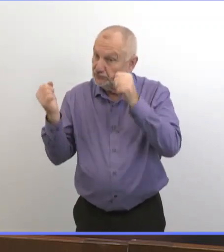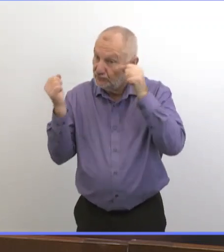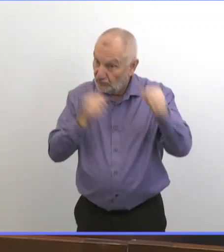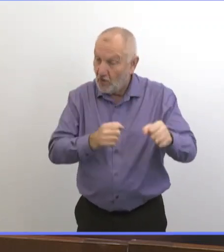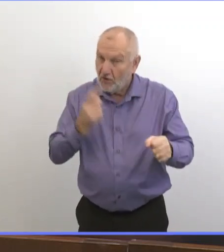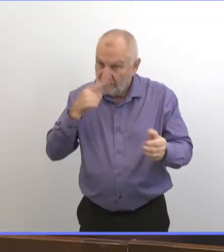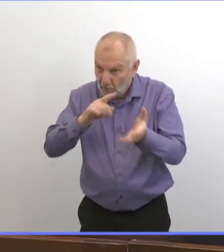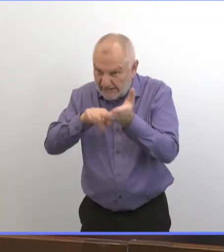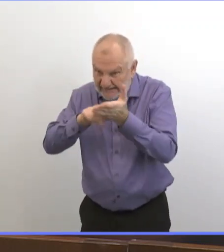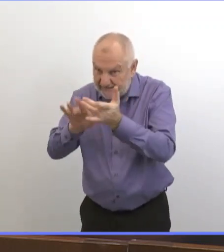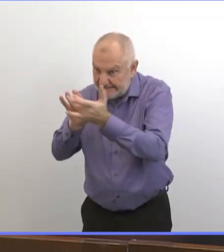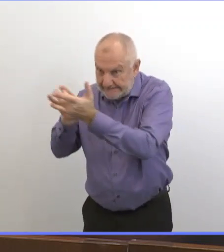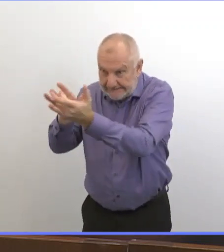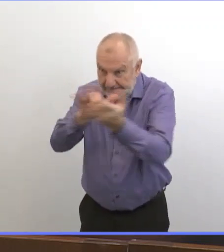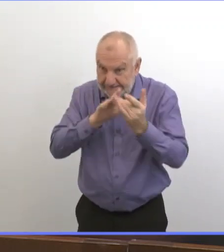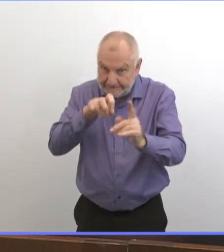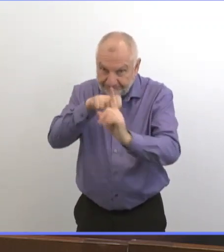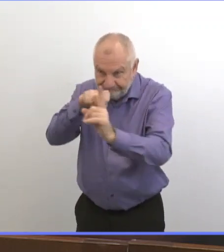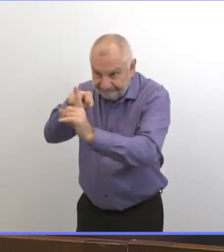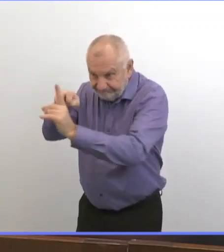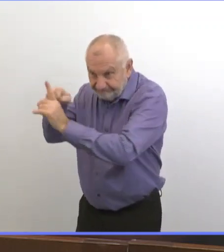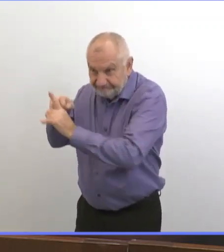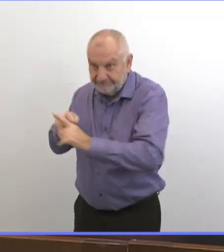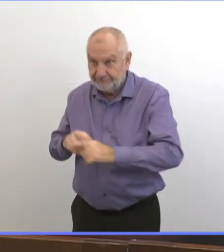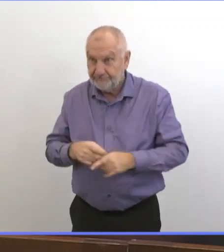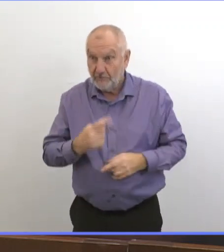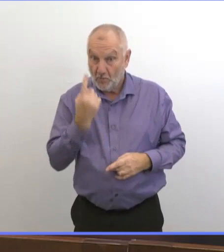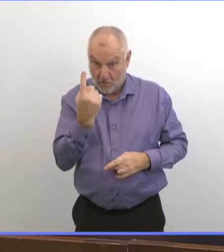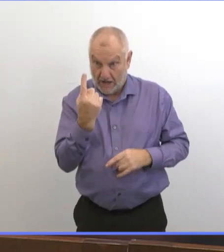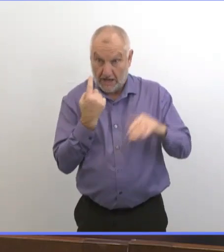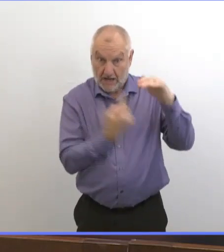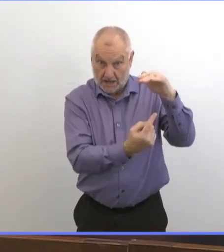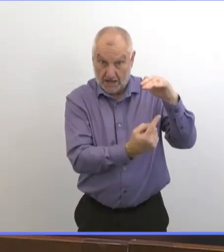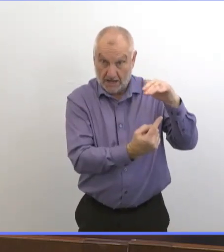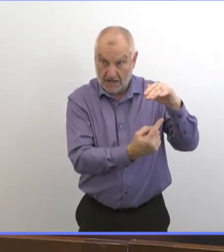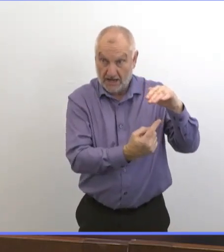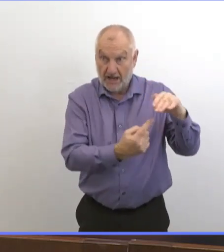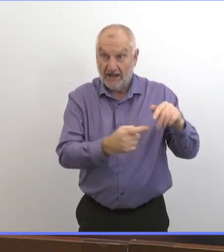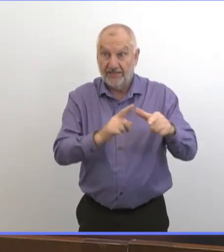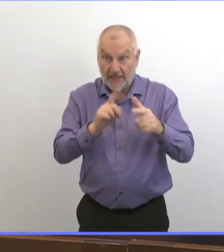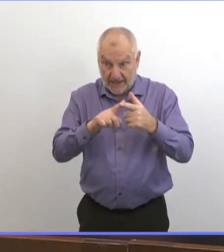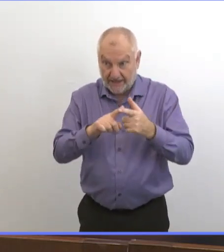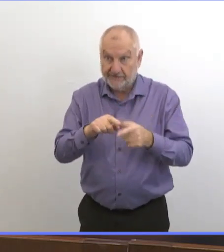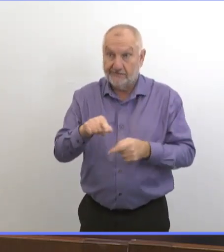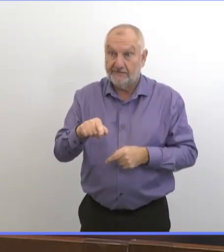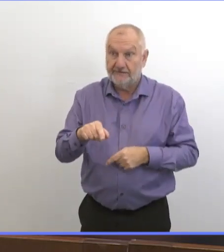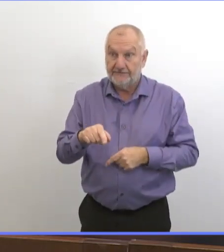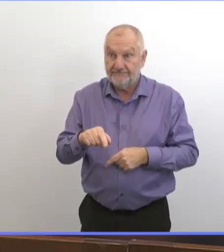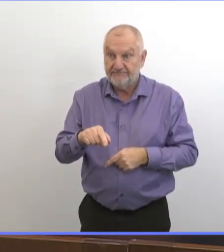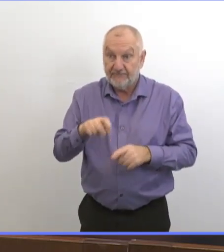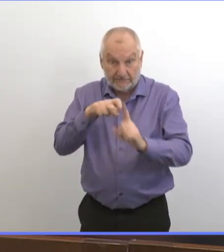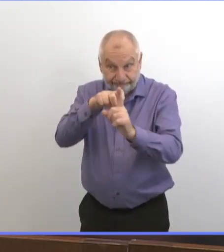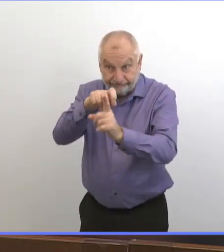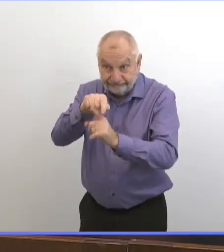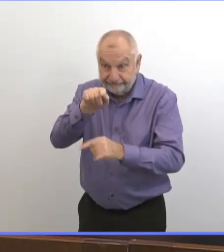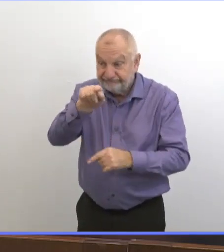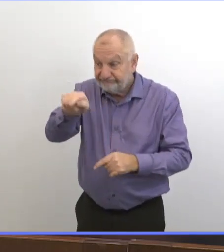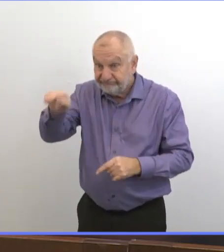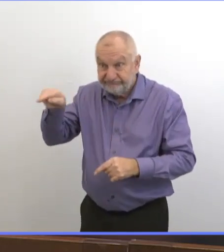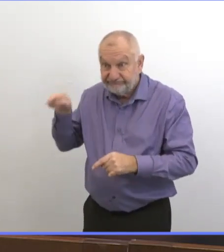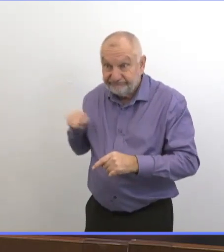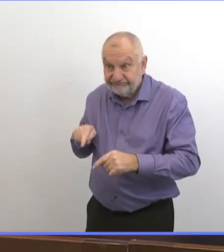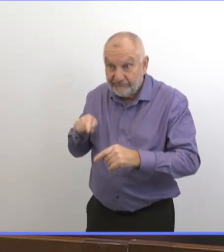Donc, faut avoir une capacité très robuste de détecter les cas, les isoler de manière appropriée, de trouver tous ces contacts